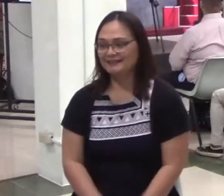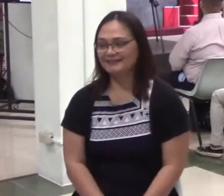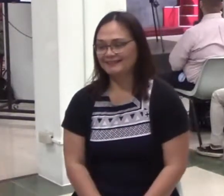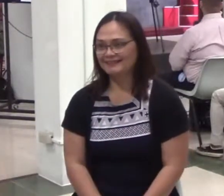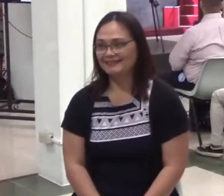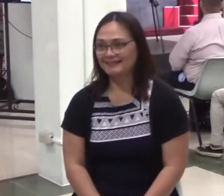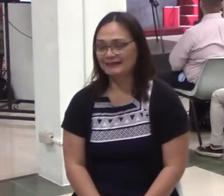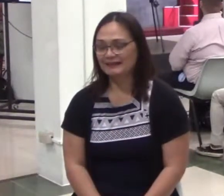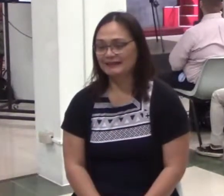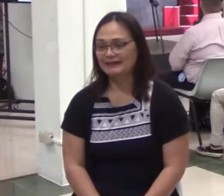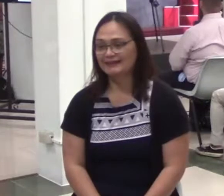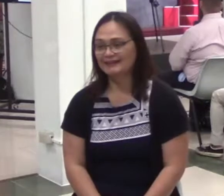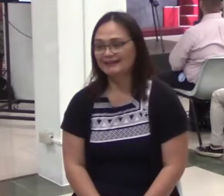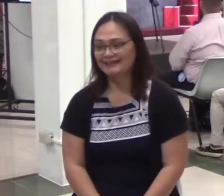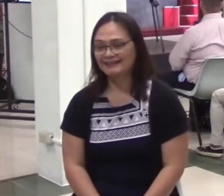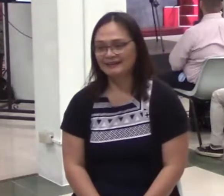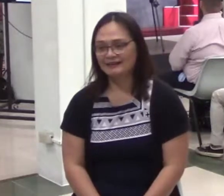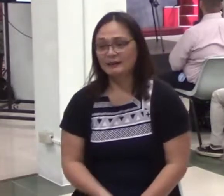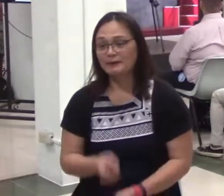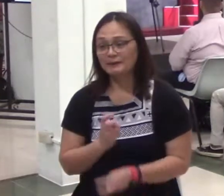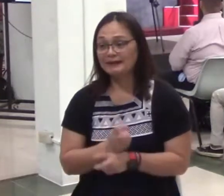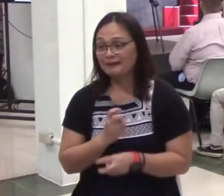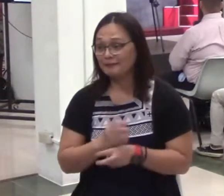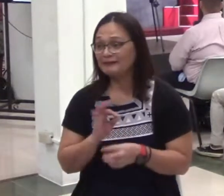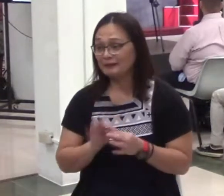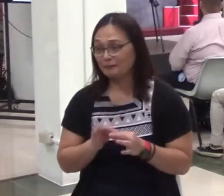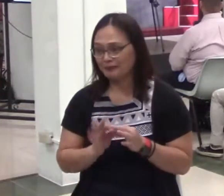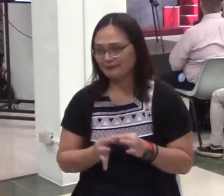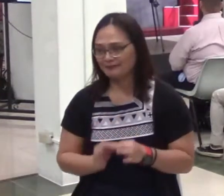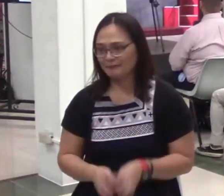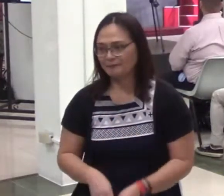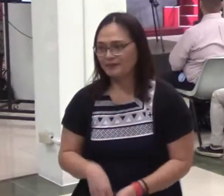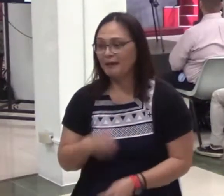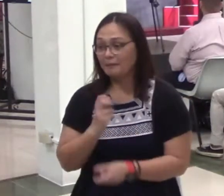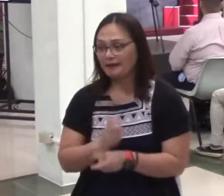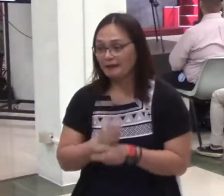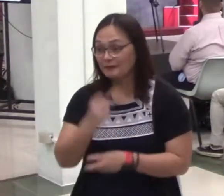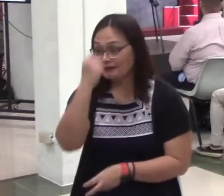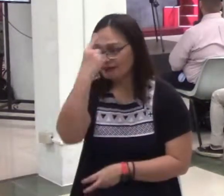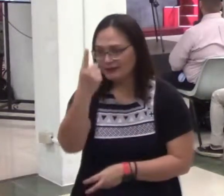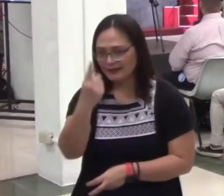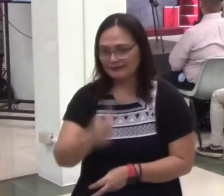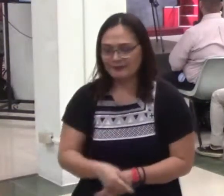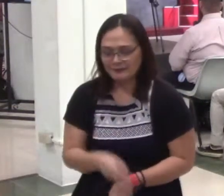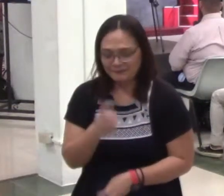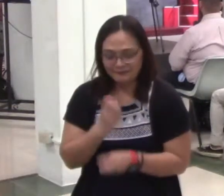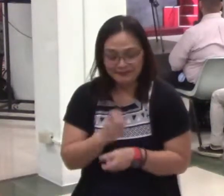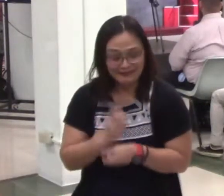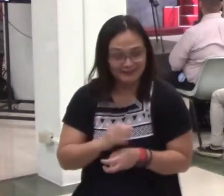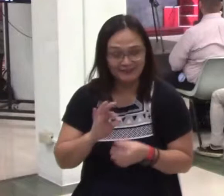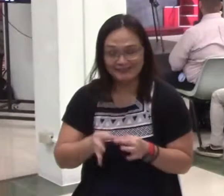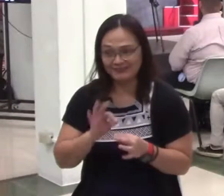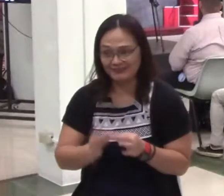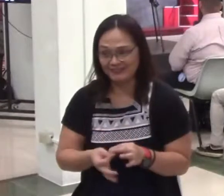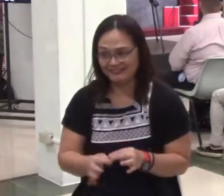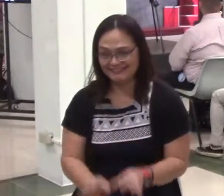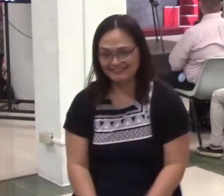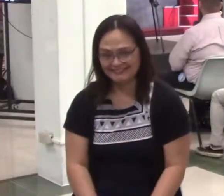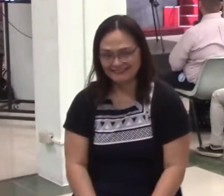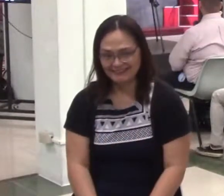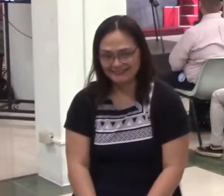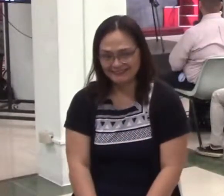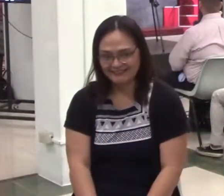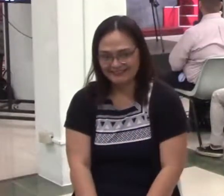Alam nyo sa aming celebration, naku, ito, mayroong mga tao dyan na,